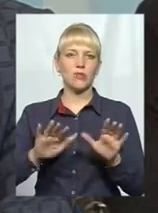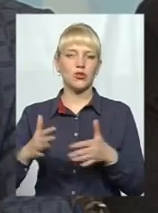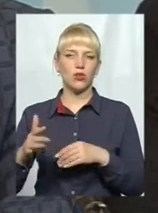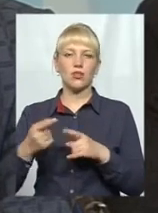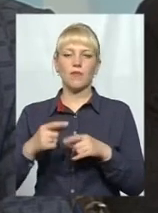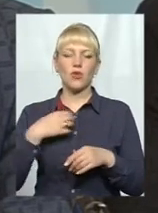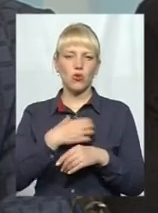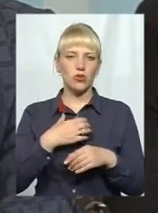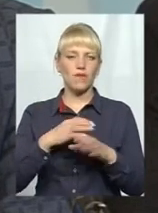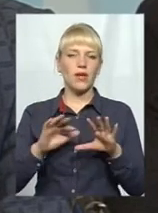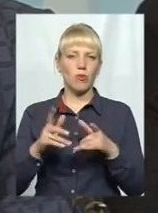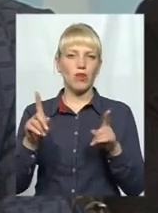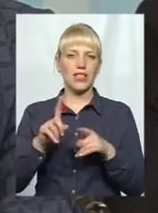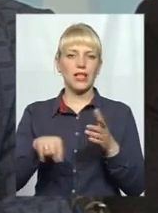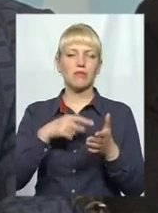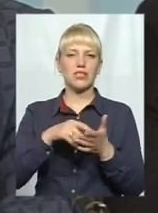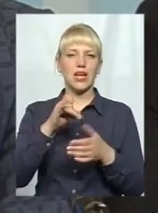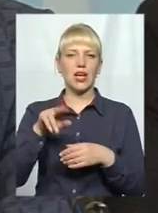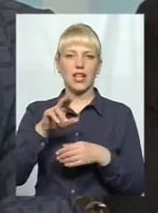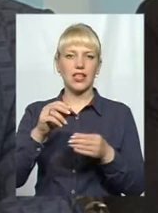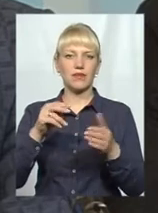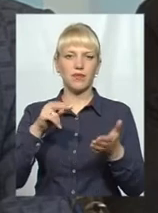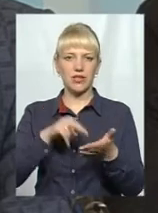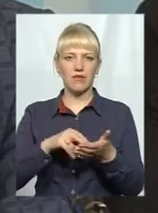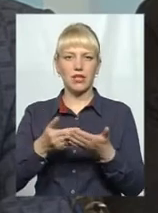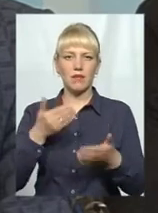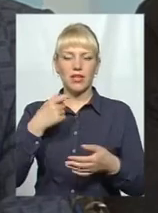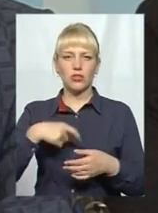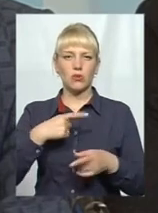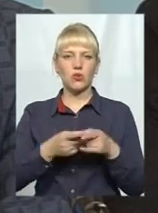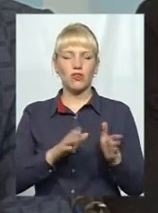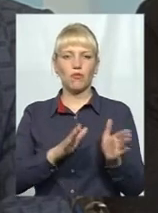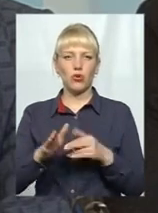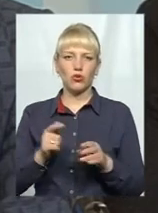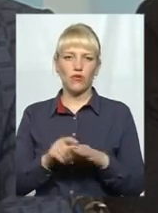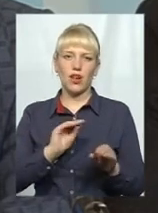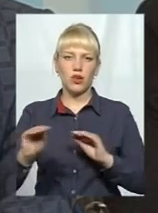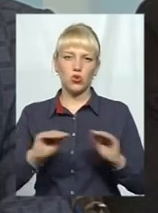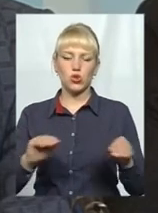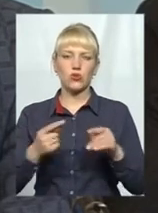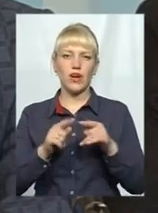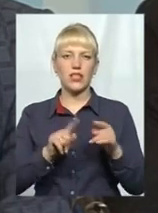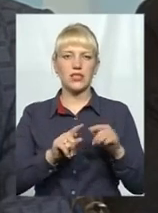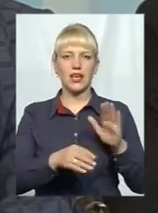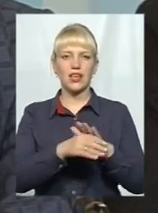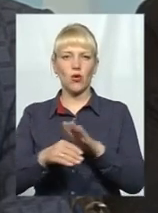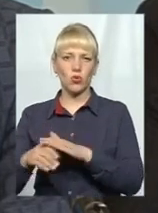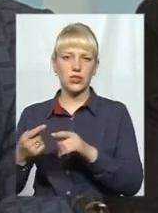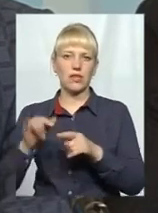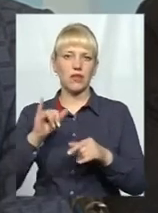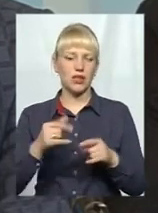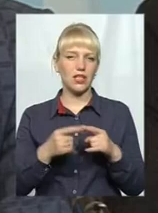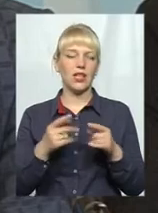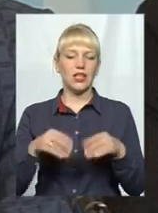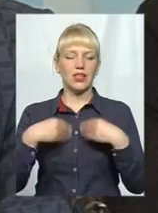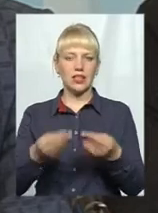момент, відповідно, який міська рада ставить перед собою, це і впорядкування, розташування цих кіосків, і надання їм належного вигляду, тому що є